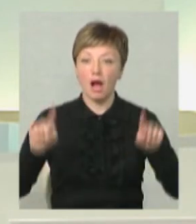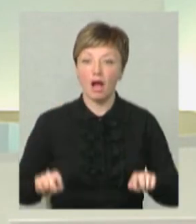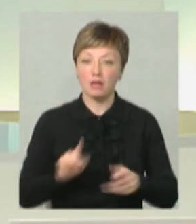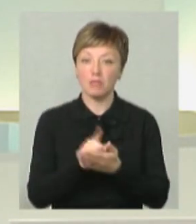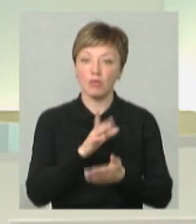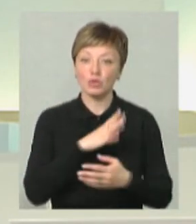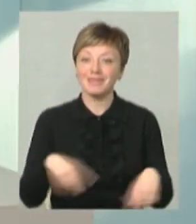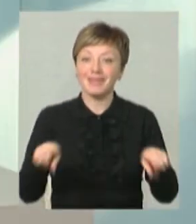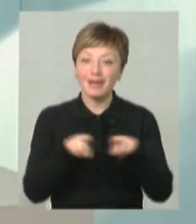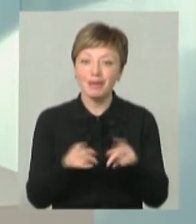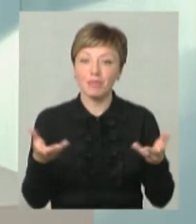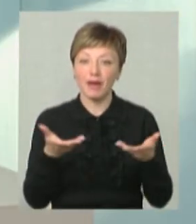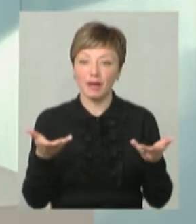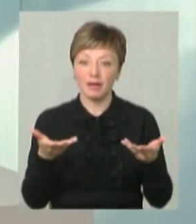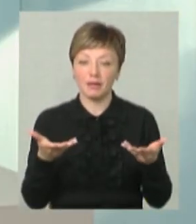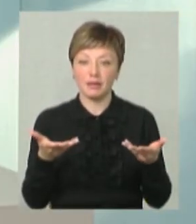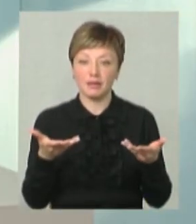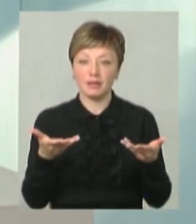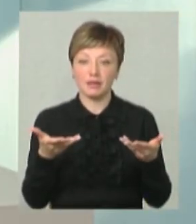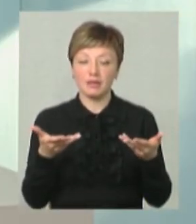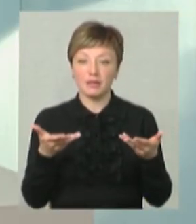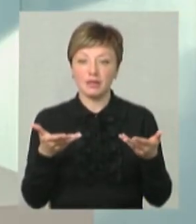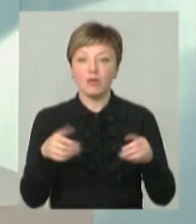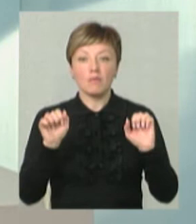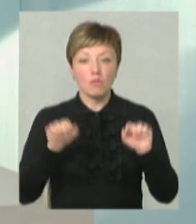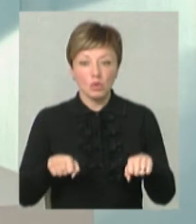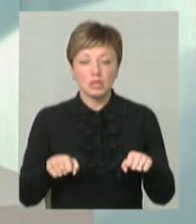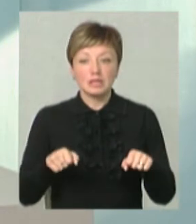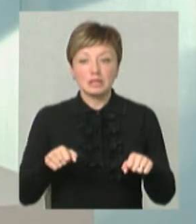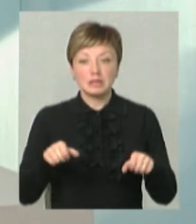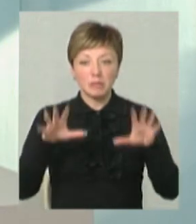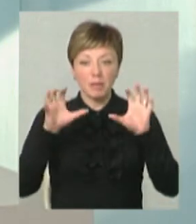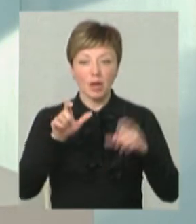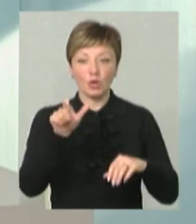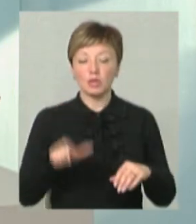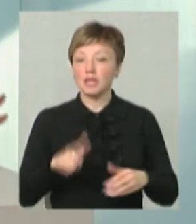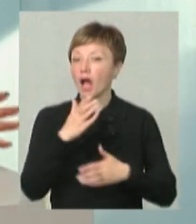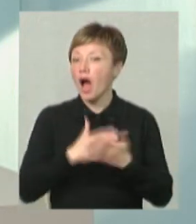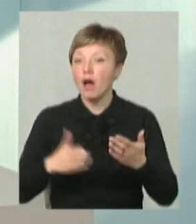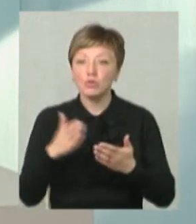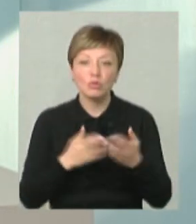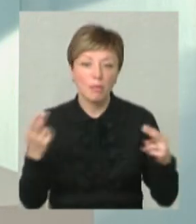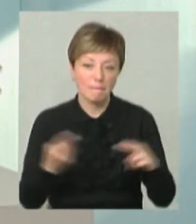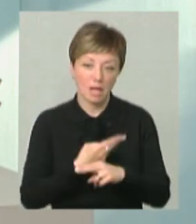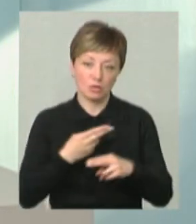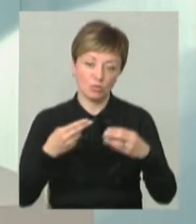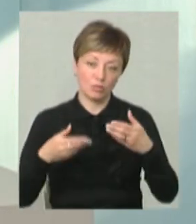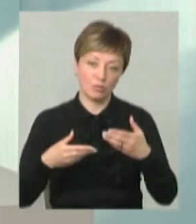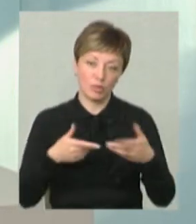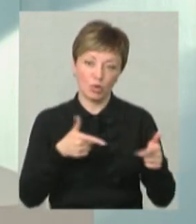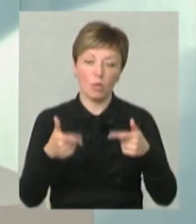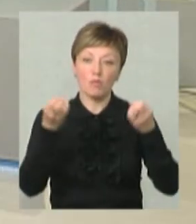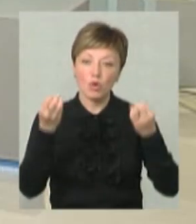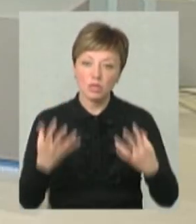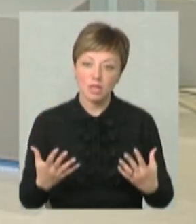має бути таким, який може сприймати людина абсолютно без всякої підготовки, проста, пересічна